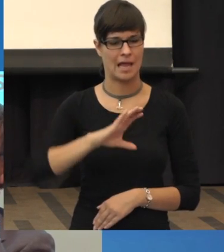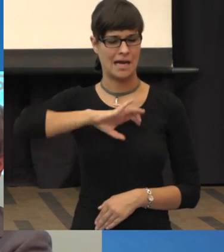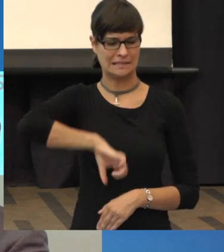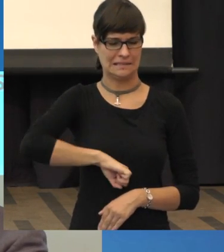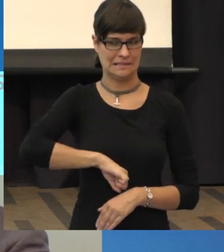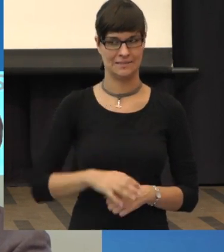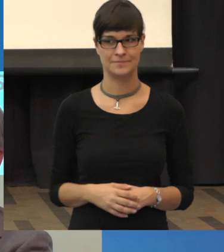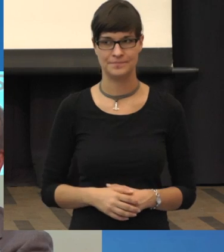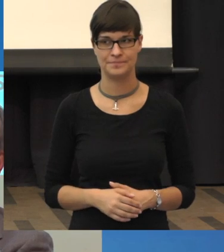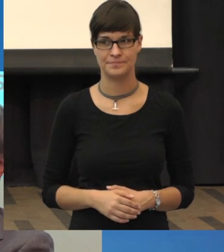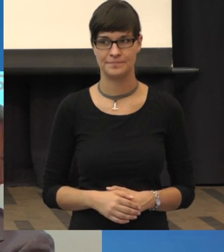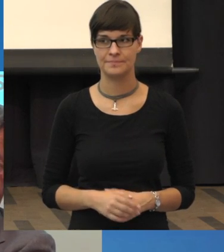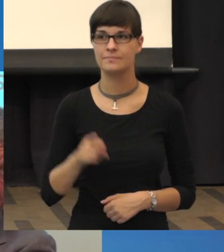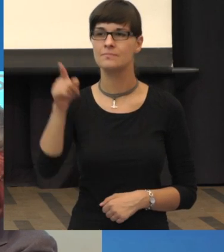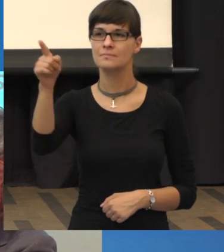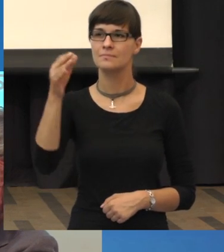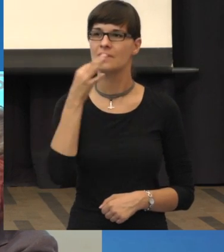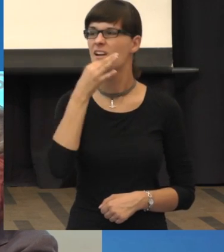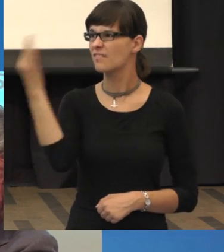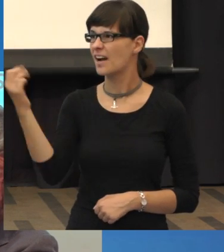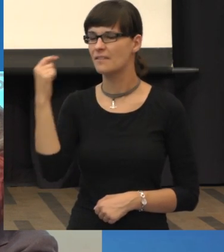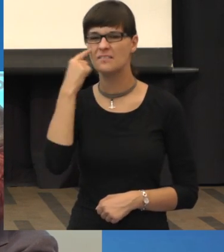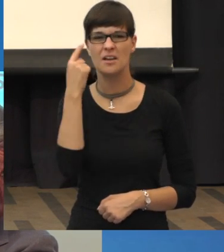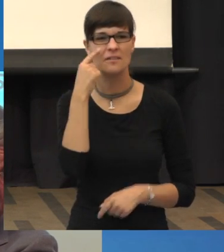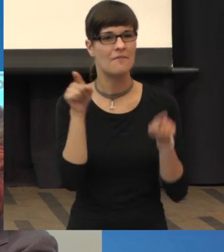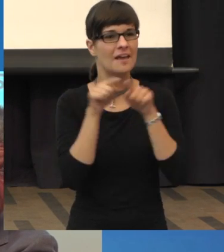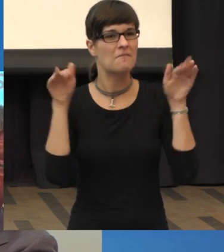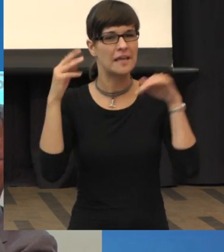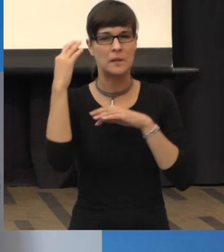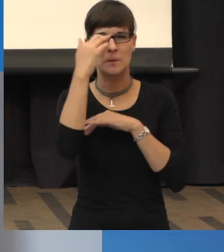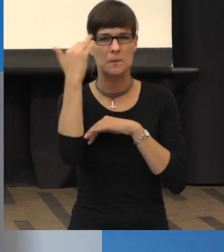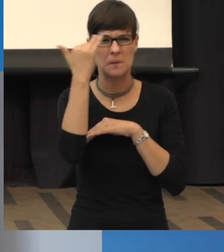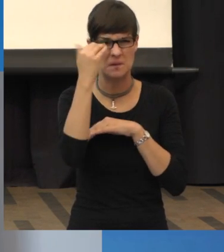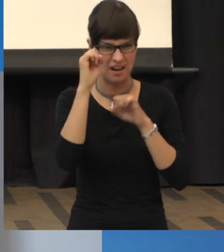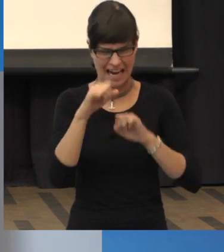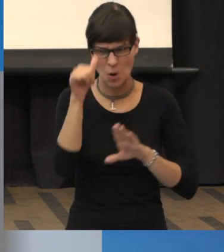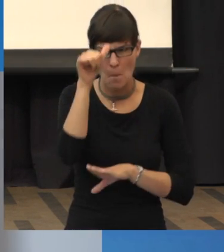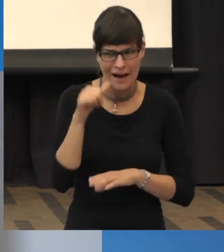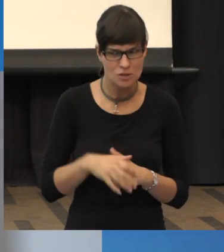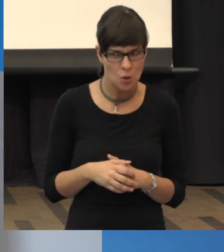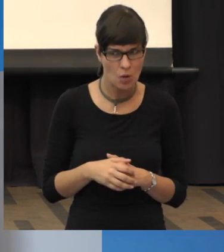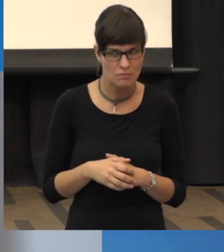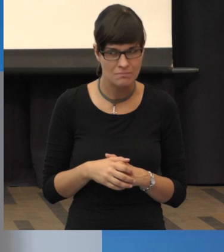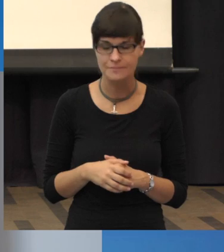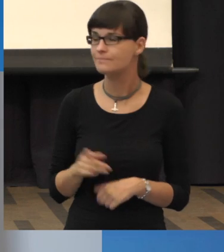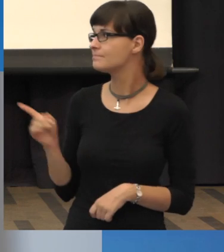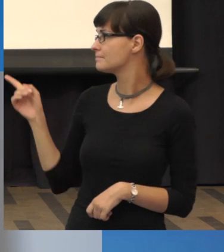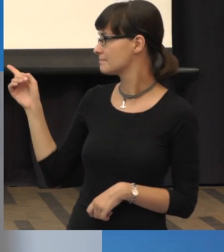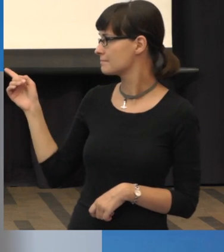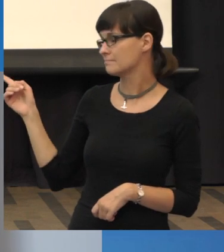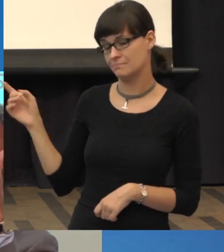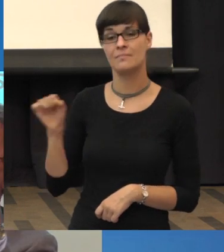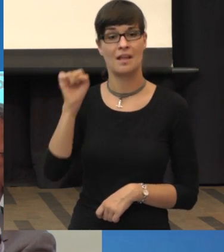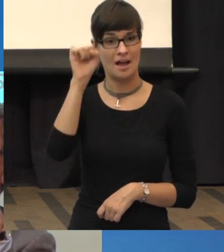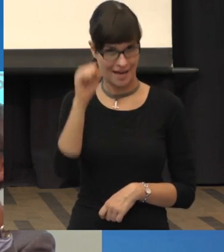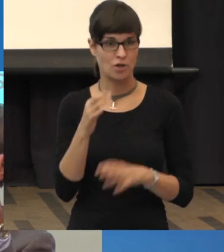diese kleinen Fliegen im Auge dieser Glaskörperstörung operativ irgendwas unternehmen? Ja, kann, wie Triektomie nennt sich